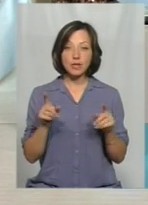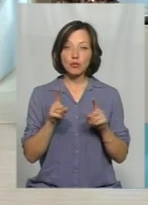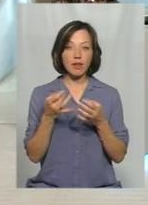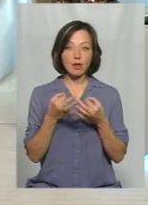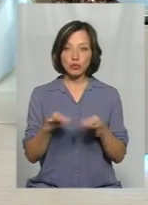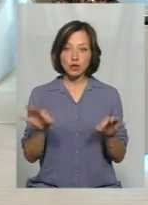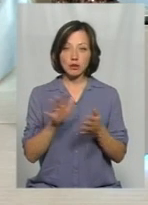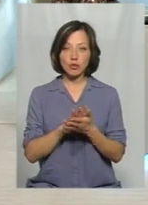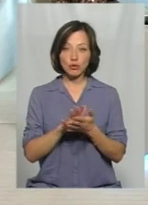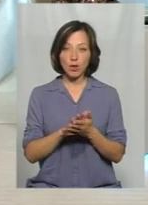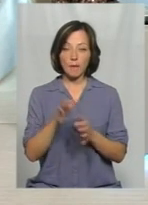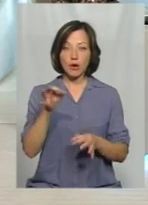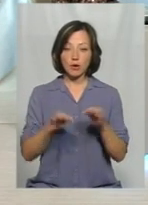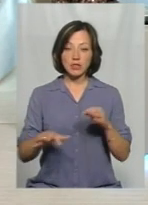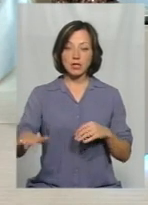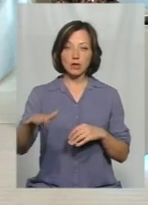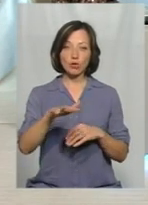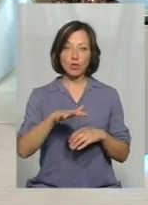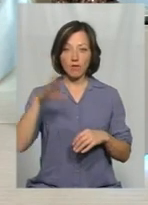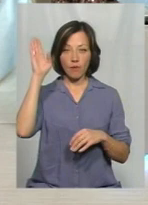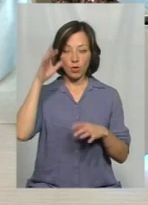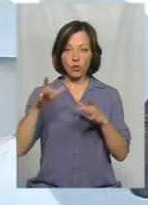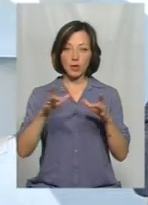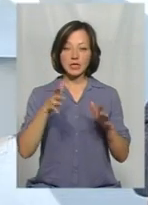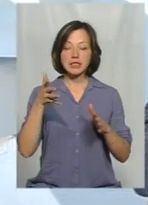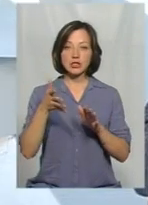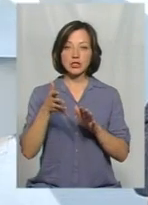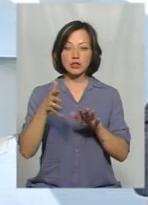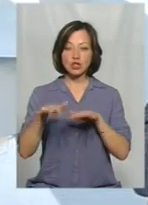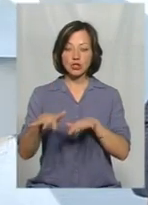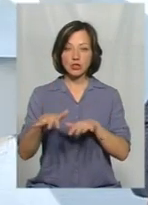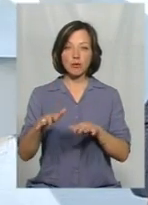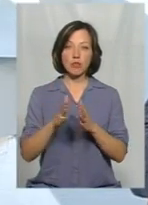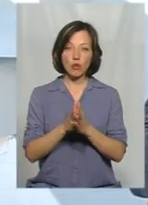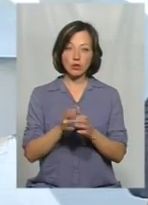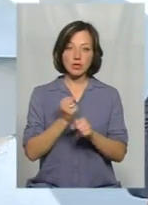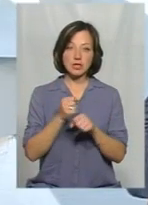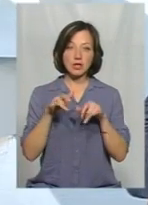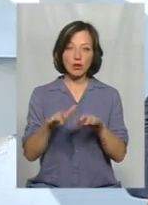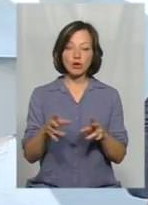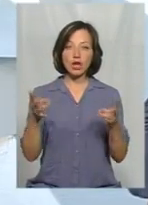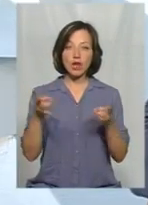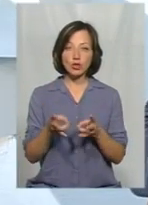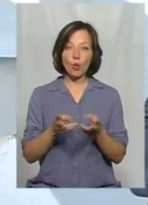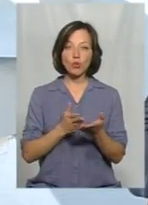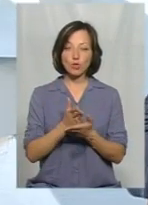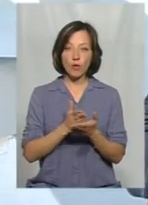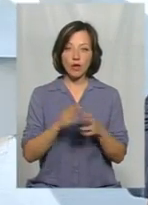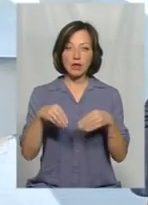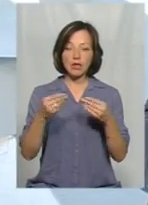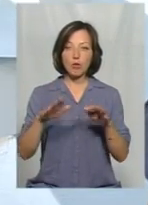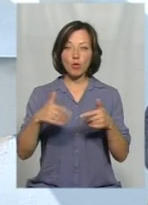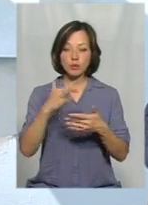недопущення забрудненого колишнього природного середовища водних об'єктів січними водами просимо вжити вичерних заходів щодо належного обслуговування, надати